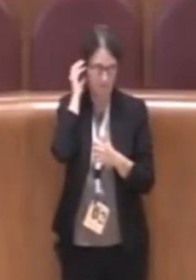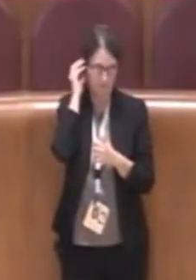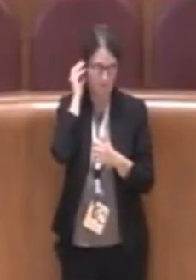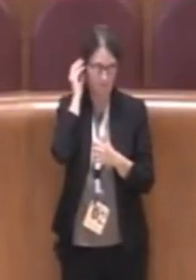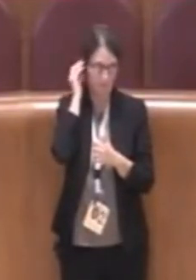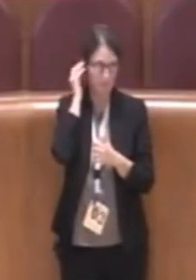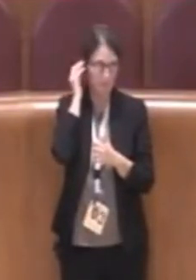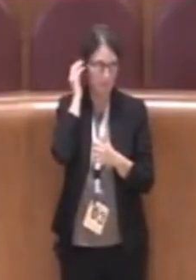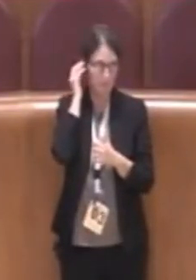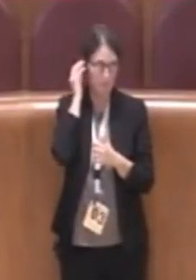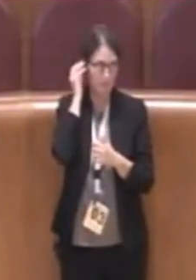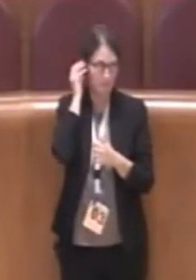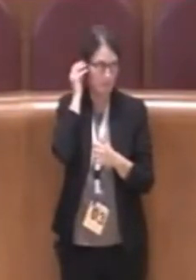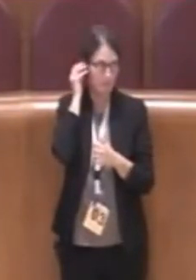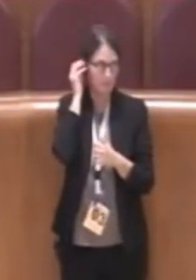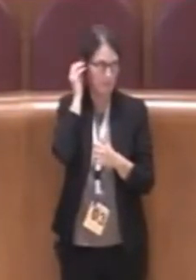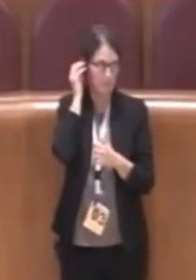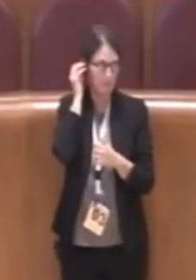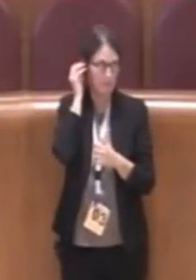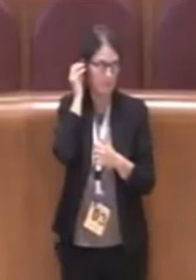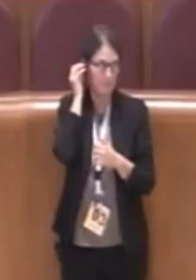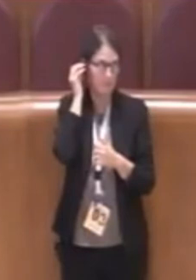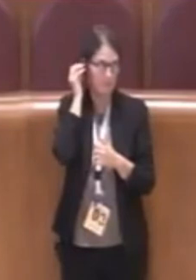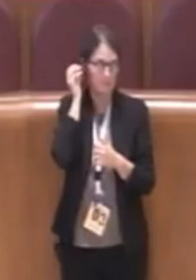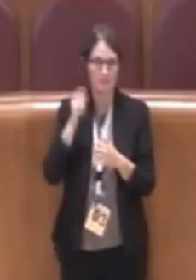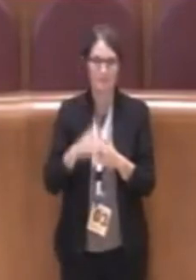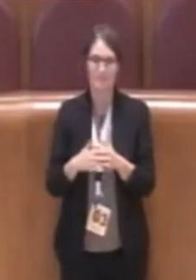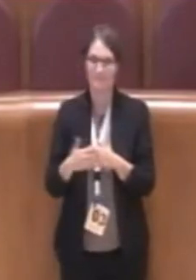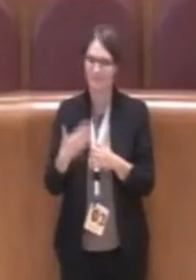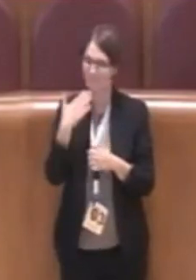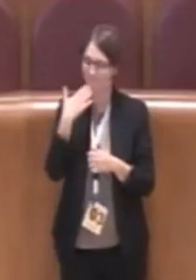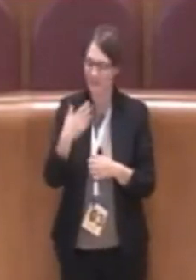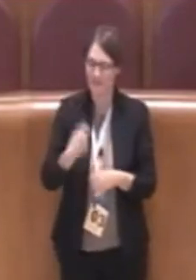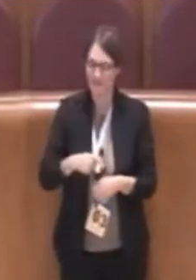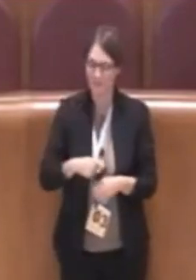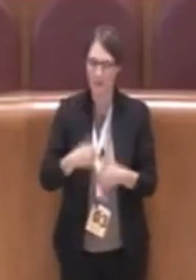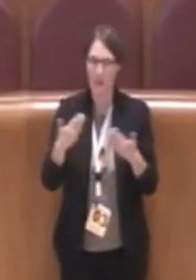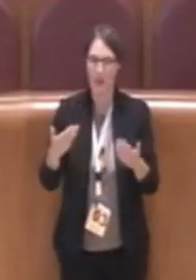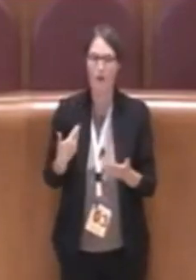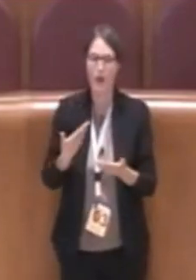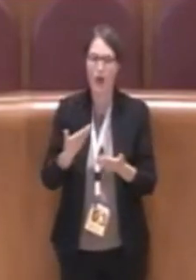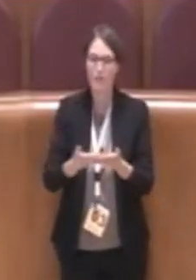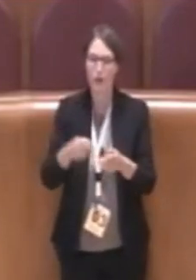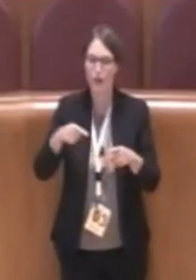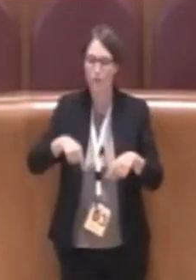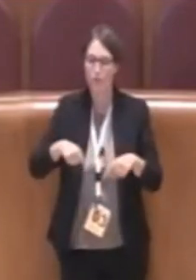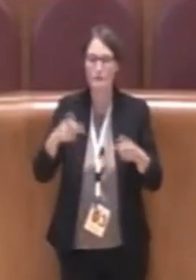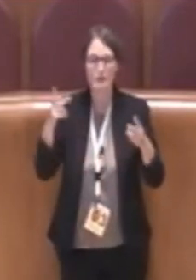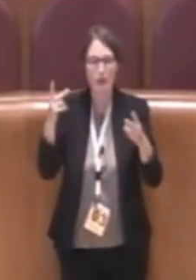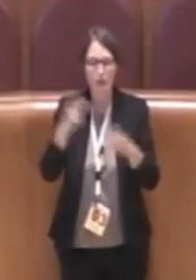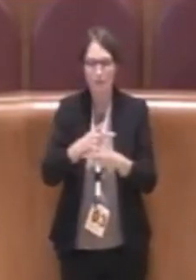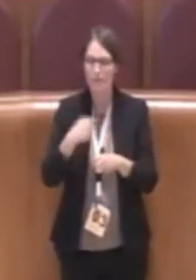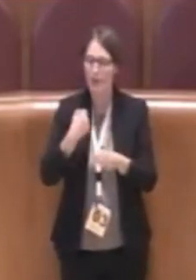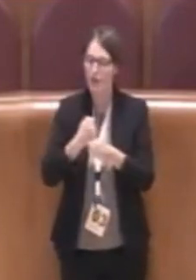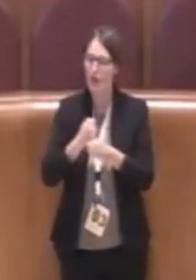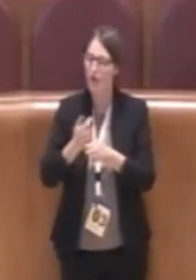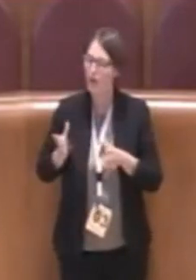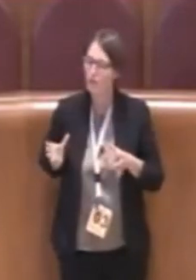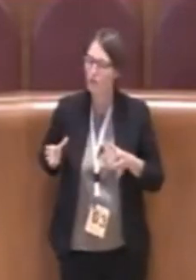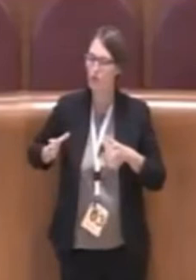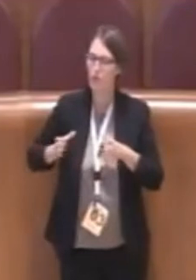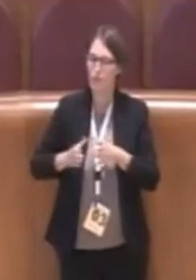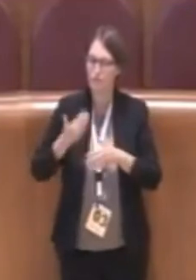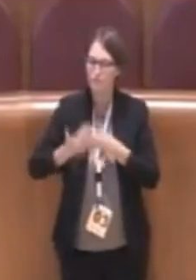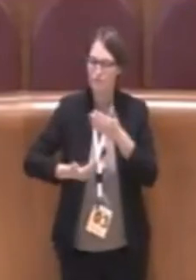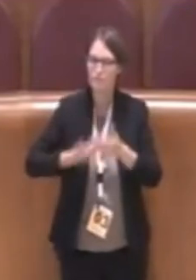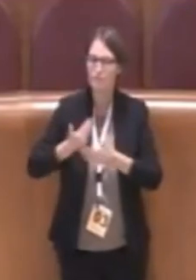Grazie Presidente, questa proposta è il frutto di un lavoro condiviso molto importante, portato avanti per